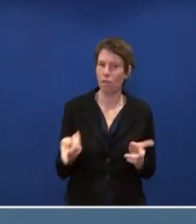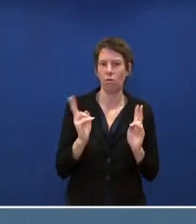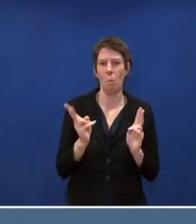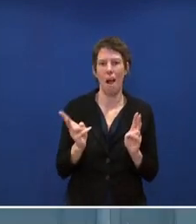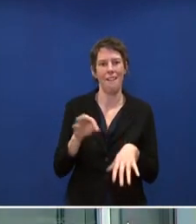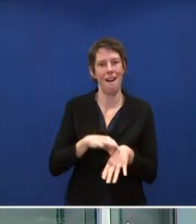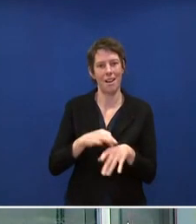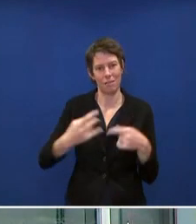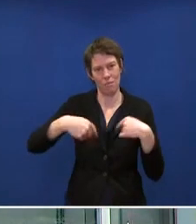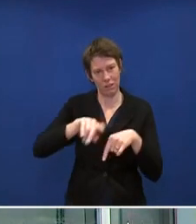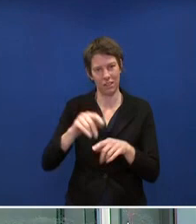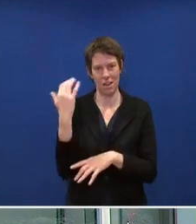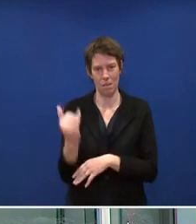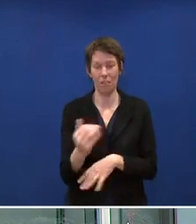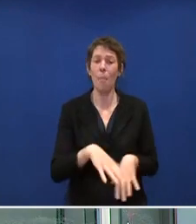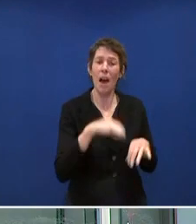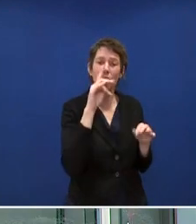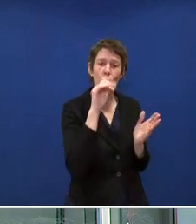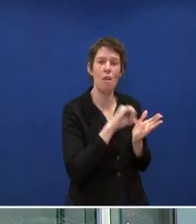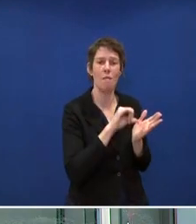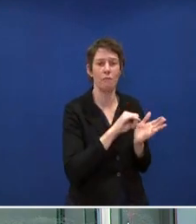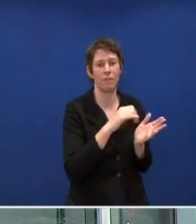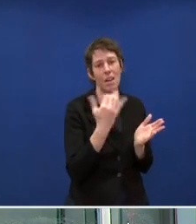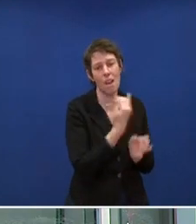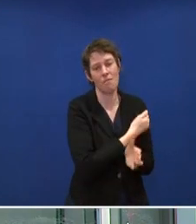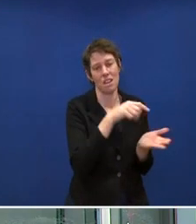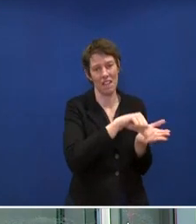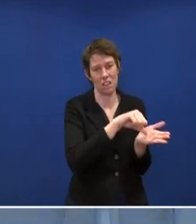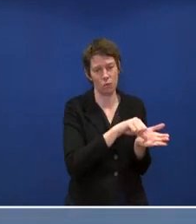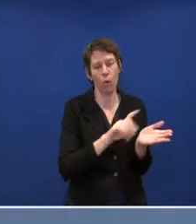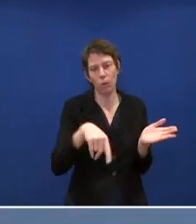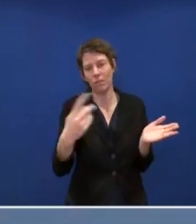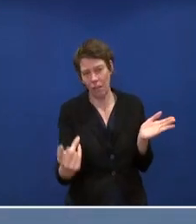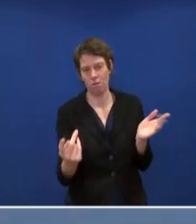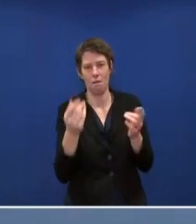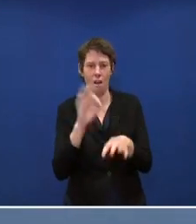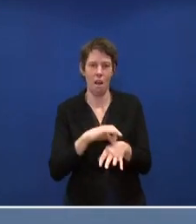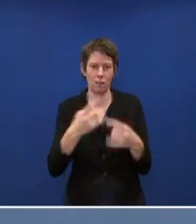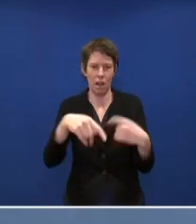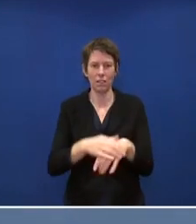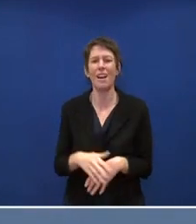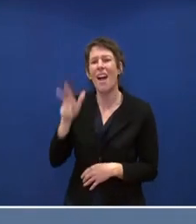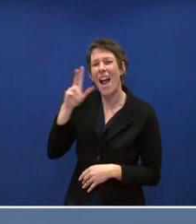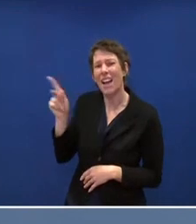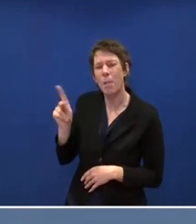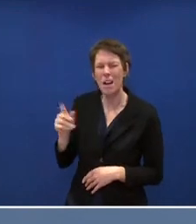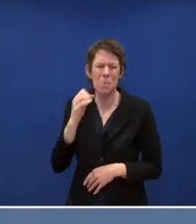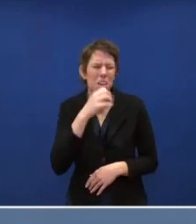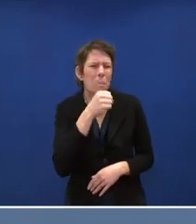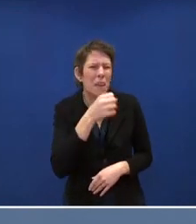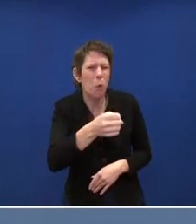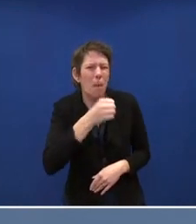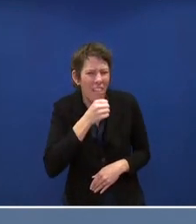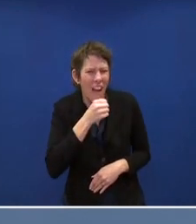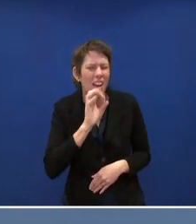Arztpraxen dann impft. Herr Kräber noch mal. Ich würde mal voraussetzen, dass die Impfbereitschaft bei Wenn Sie das Mikrofon ein bisschen näher zu